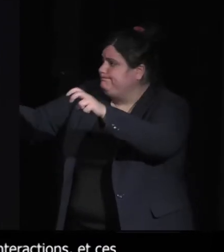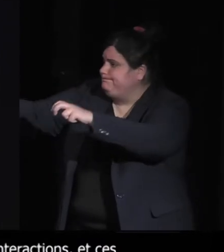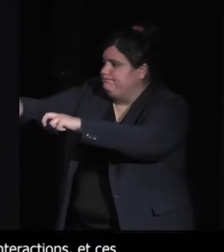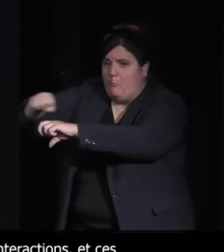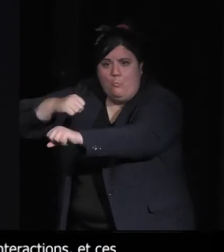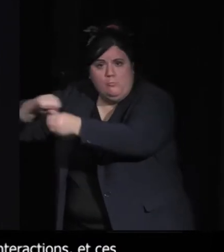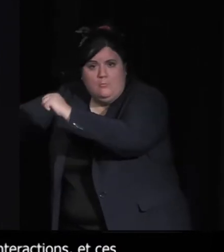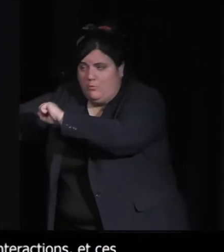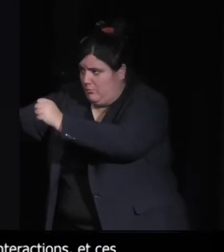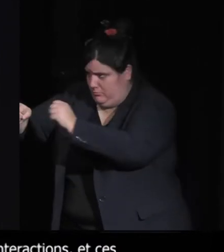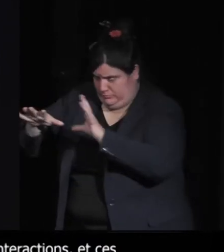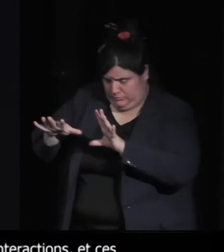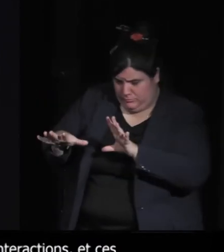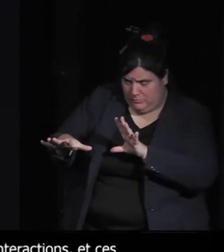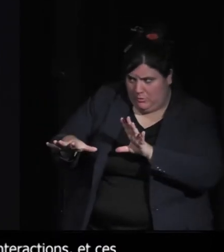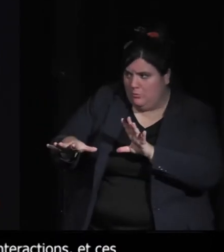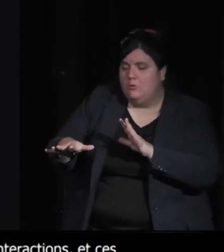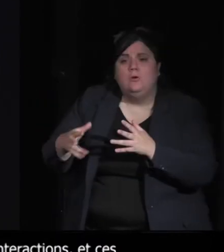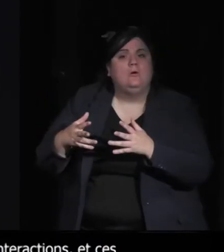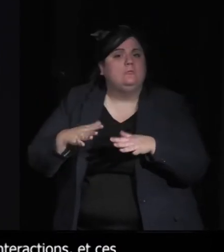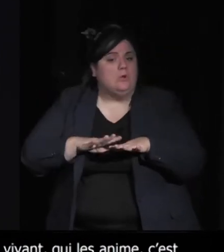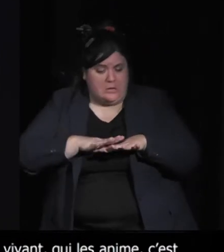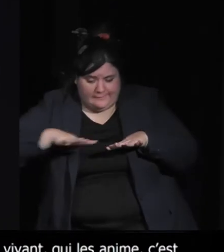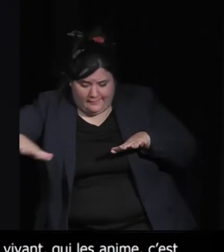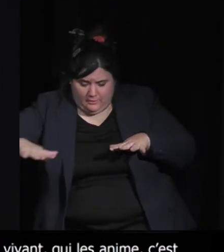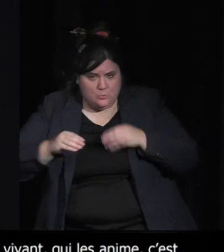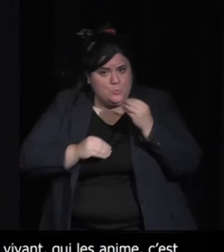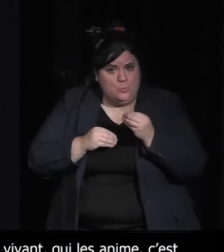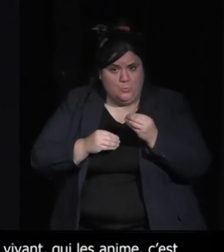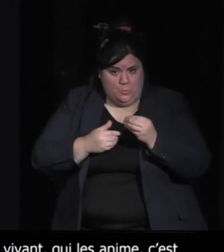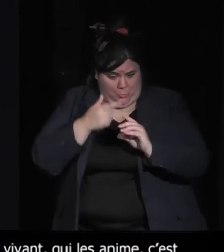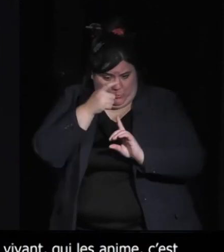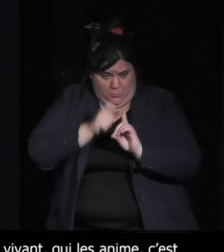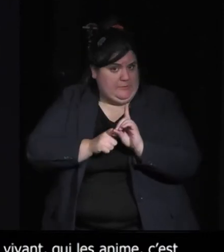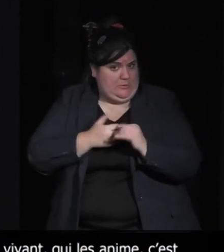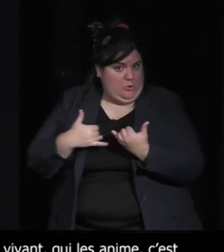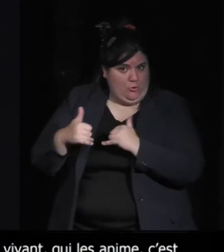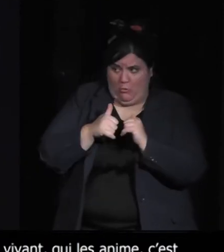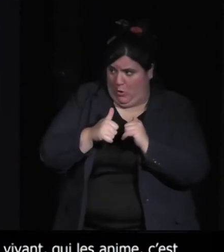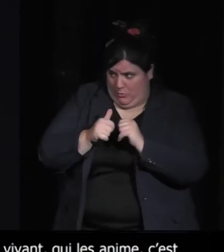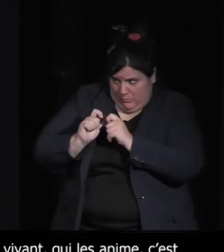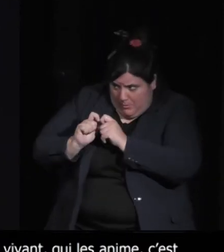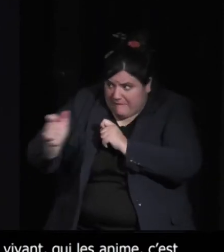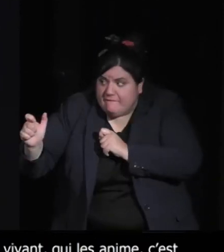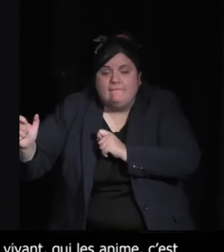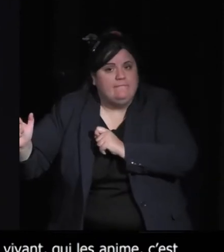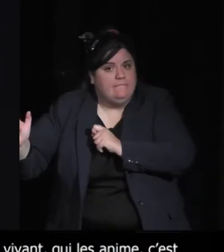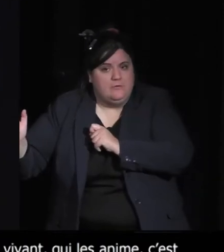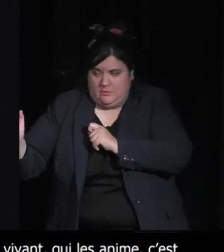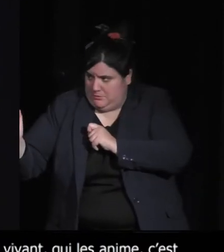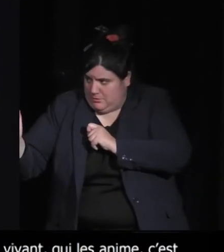à tout type de variation du terrain ou interaction du joueur. Et ça les rend, ça crée une fragilité qui les rend